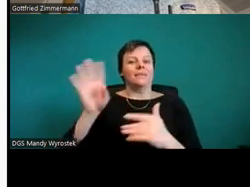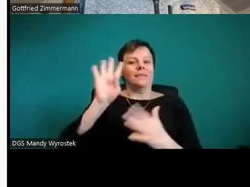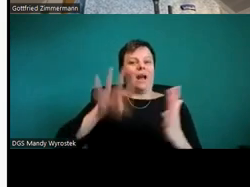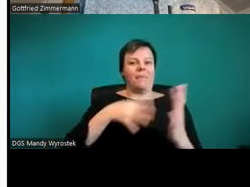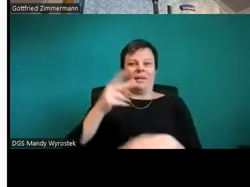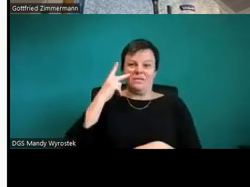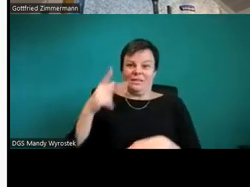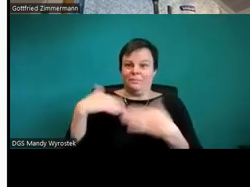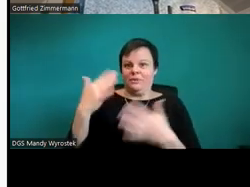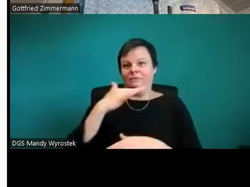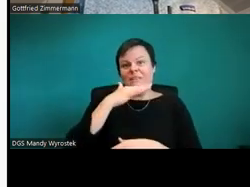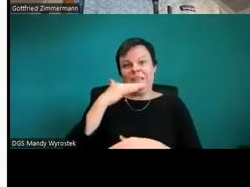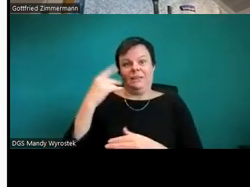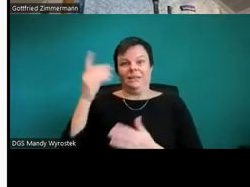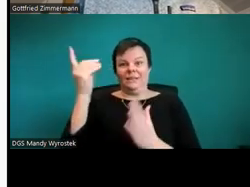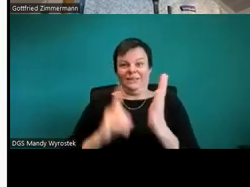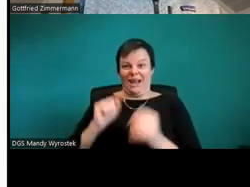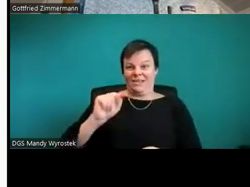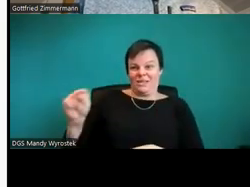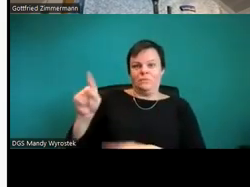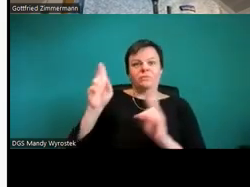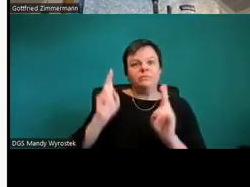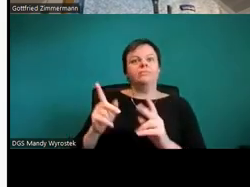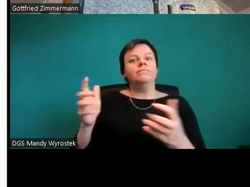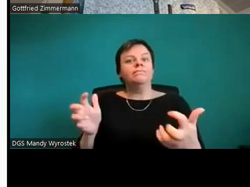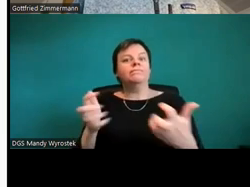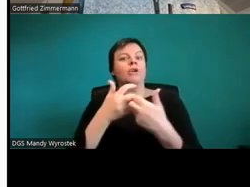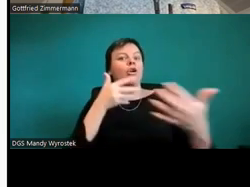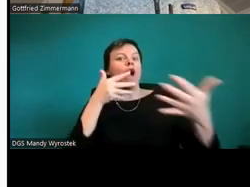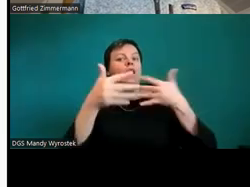messen Sie nach mit einem Contrast Analyzer.